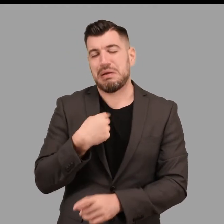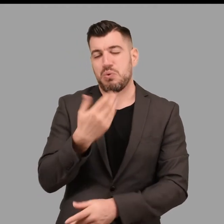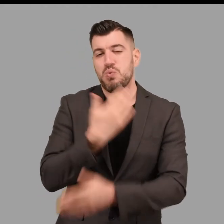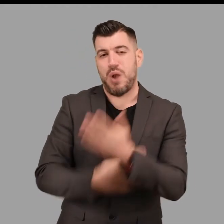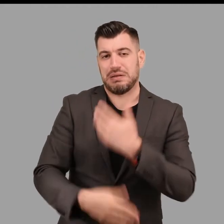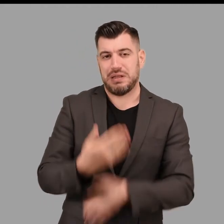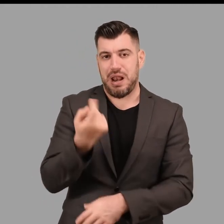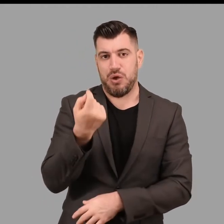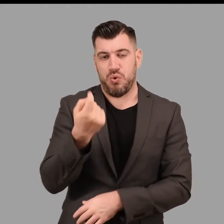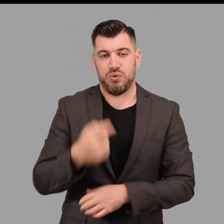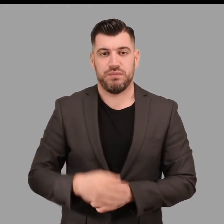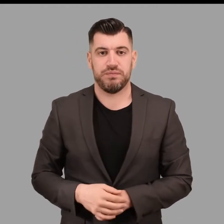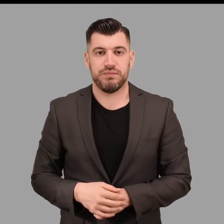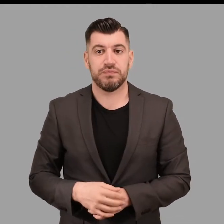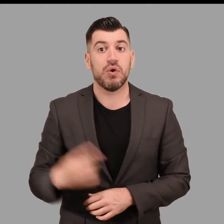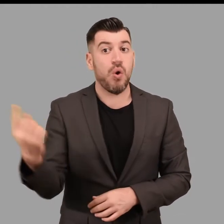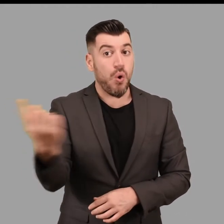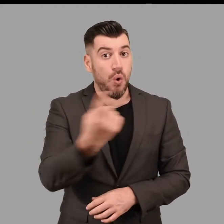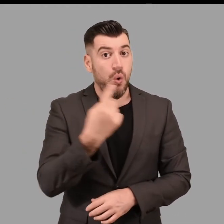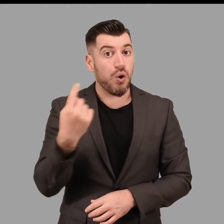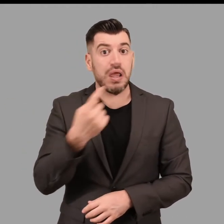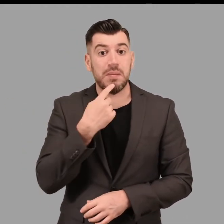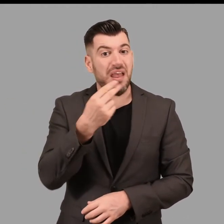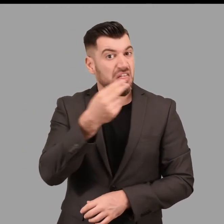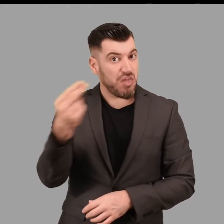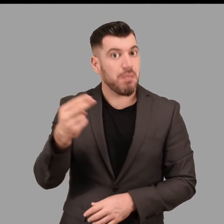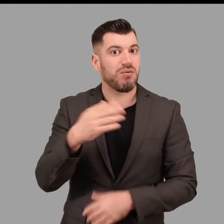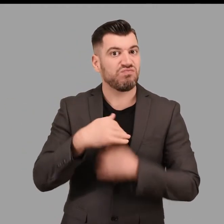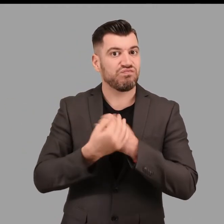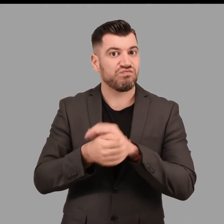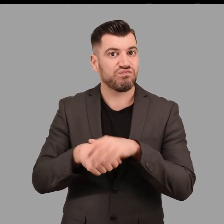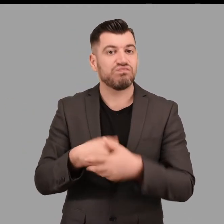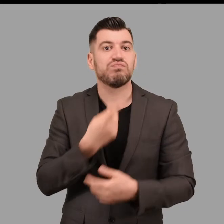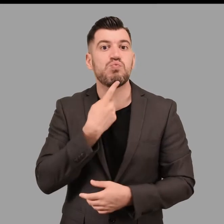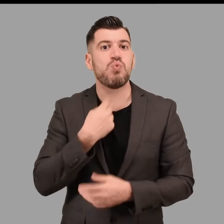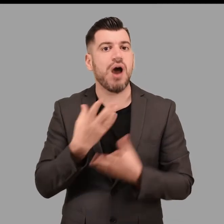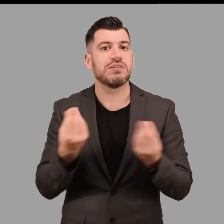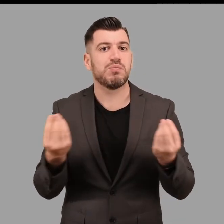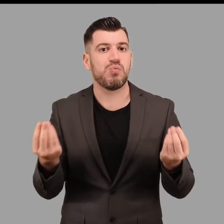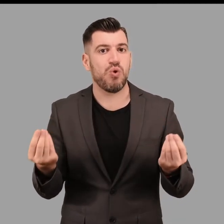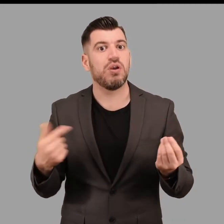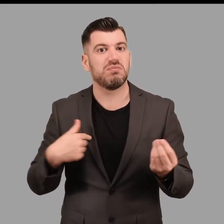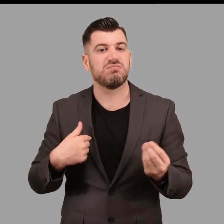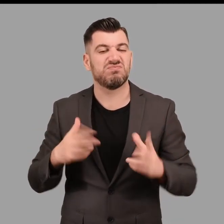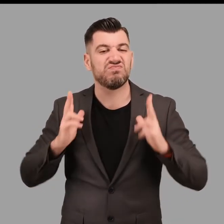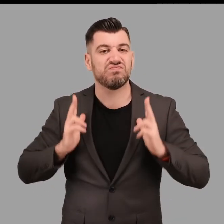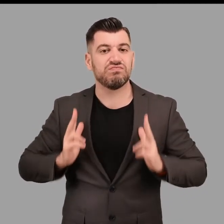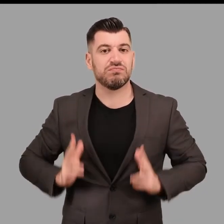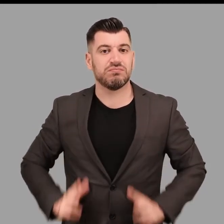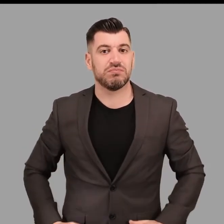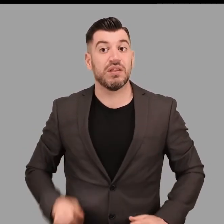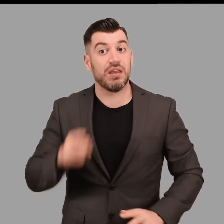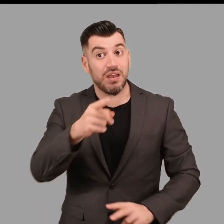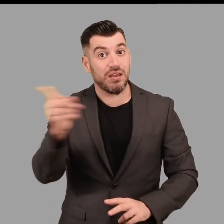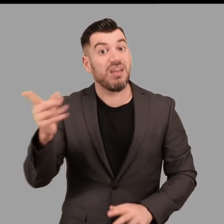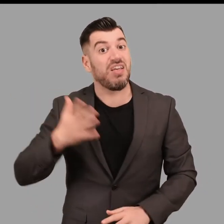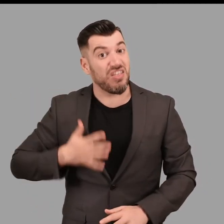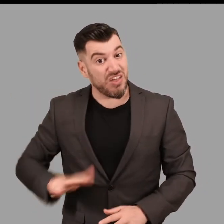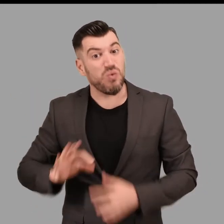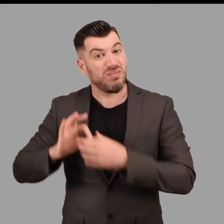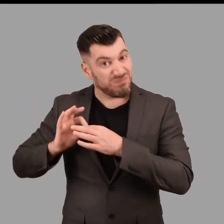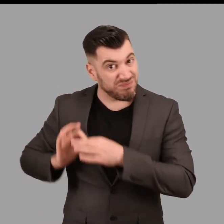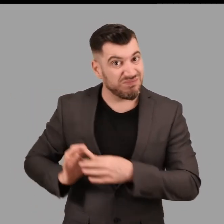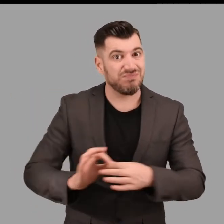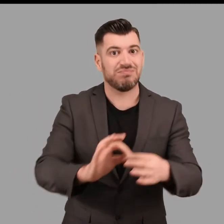Όσον αφορά στη θεματική της περιήγησης όλοι δήλωσαν ότι τους άρεσε αρκετά και ευχαριστήθηκαν πολύ την επίσκεψή τους στο μουσείο Όλοι